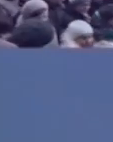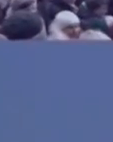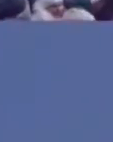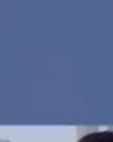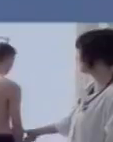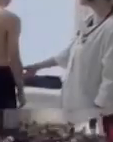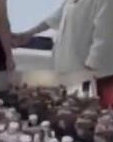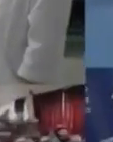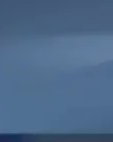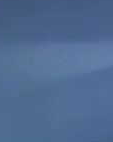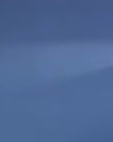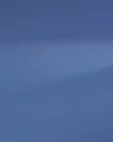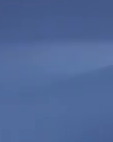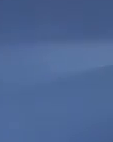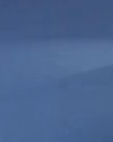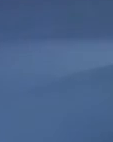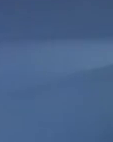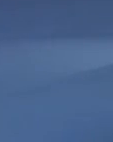.40.